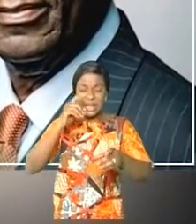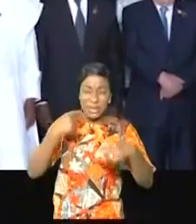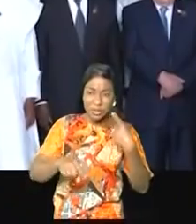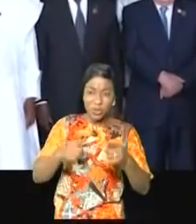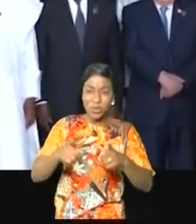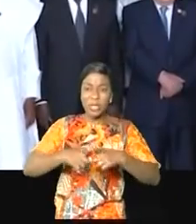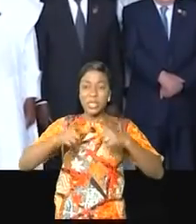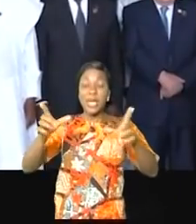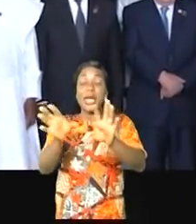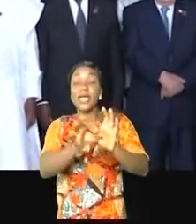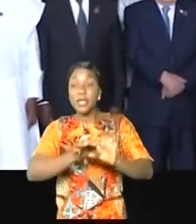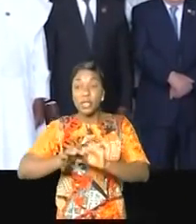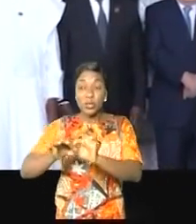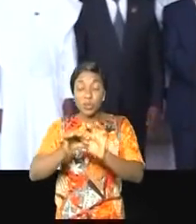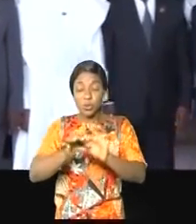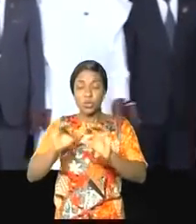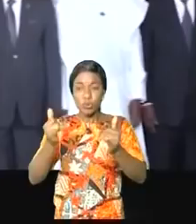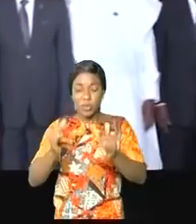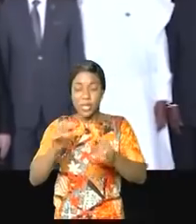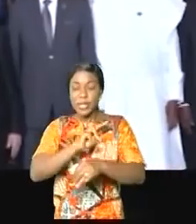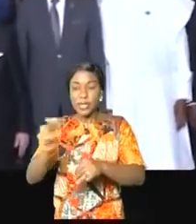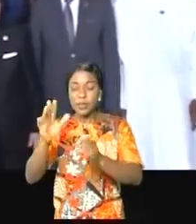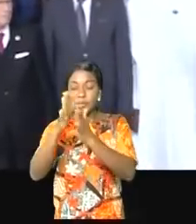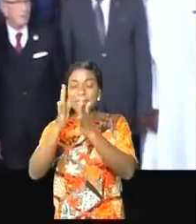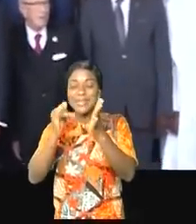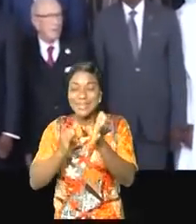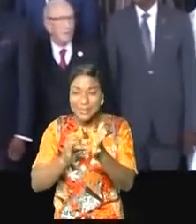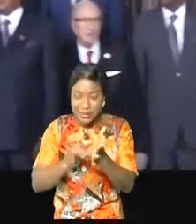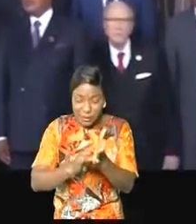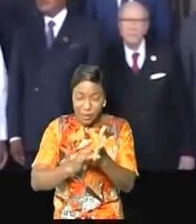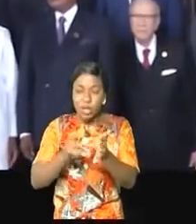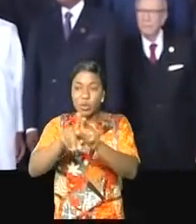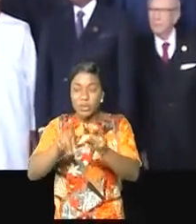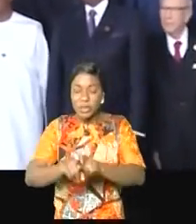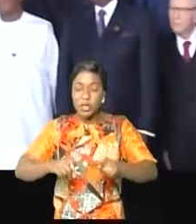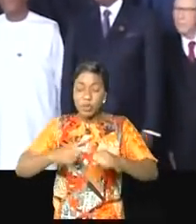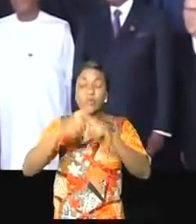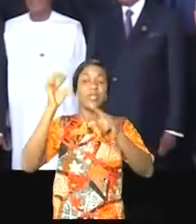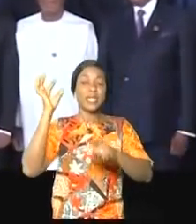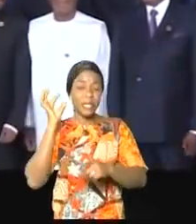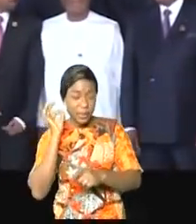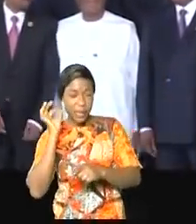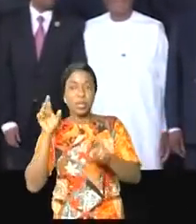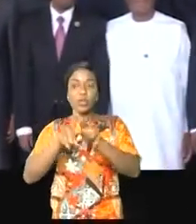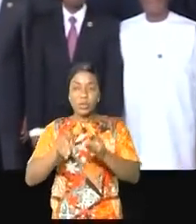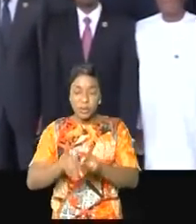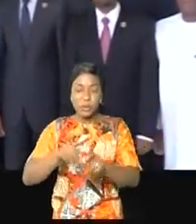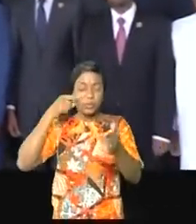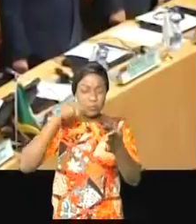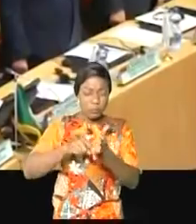de l'Union de juillet 2007 ainsi que le conflit post-électoral au Kenya a elle aussi marqué les esprits.